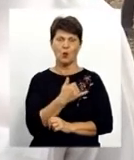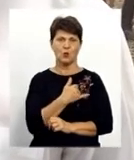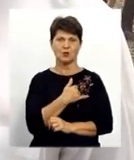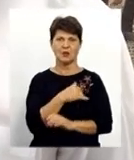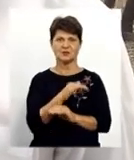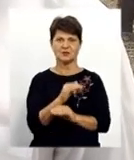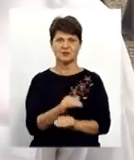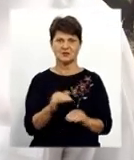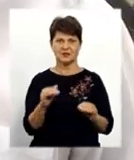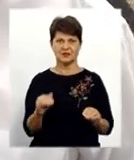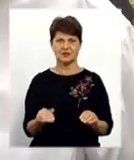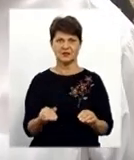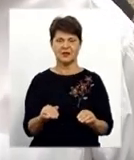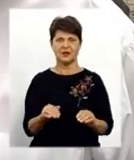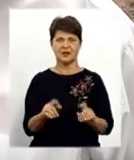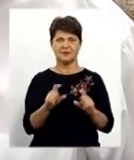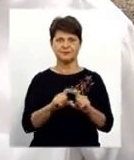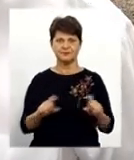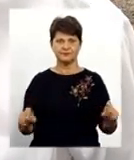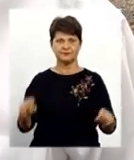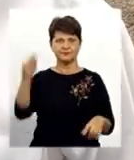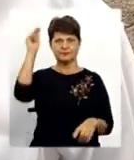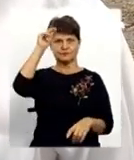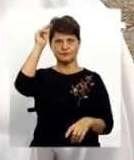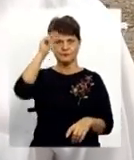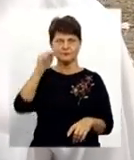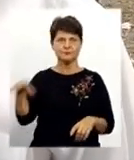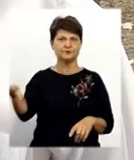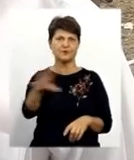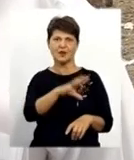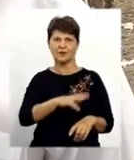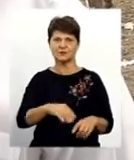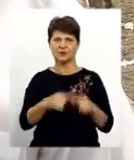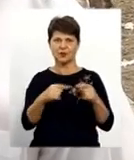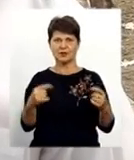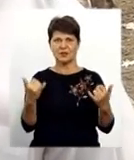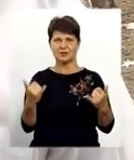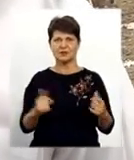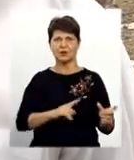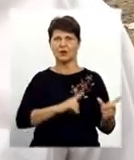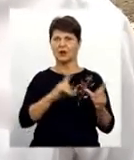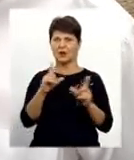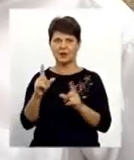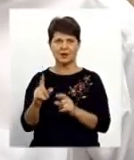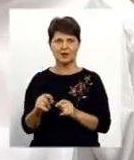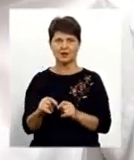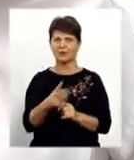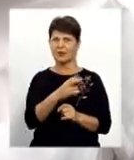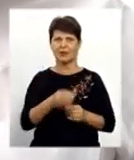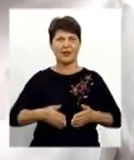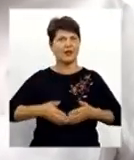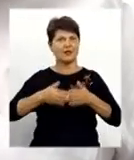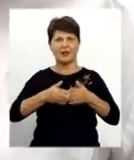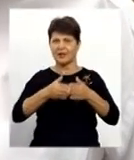Дітки в дитячий садок, в школу і все інше. Сьогодні їдуть не на лодках,